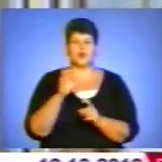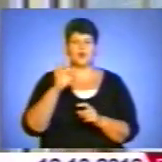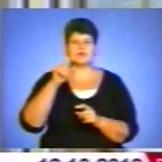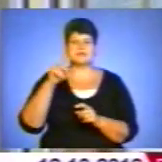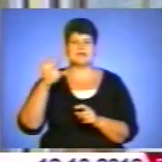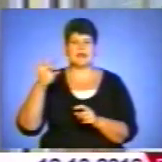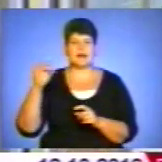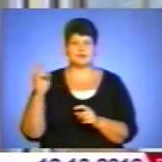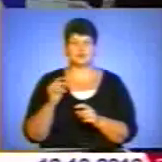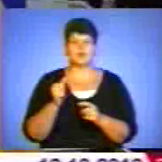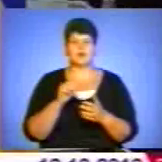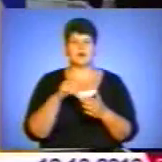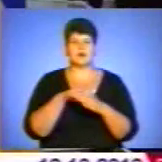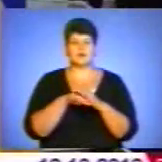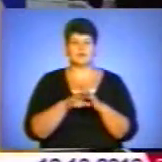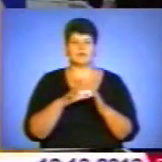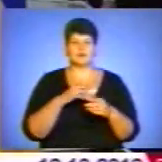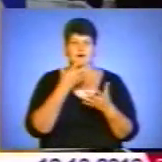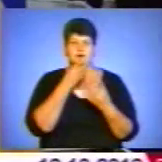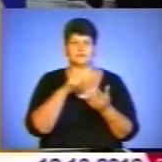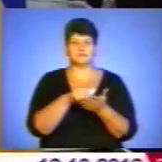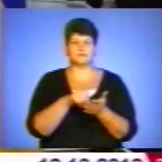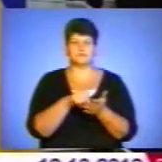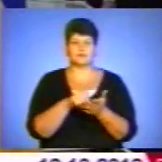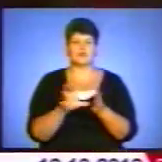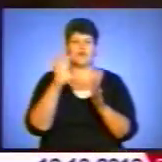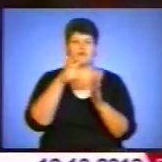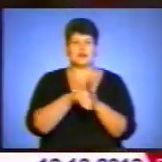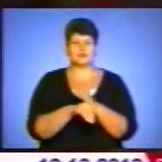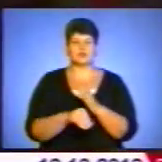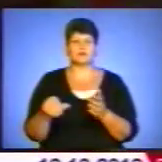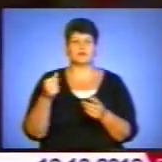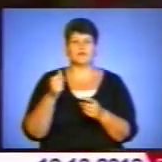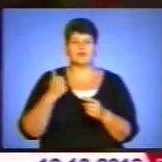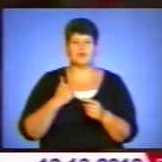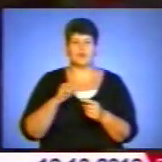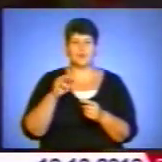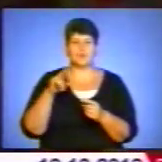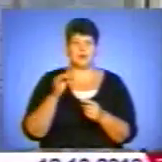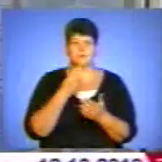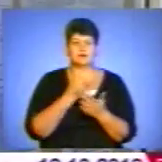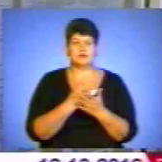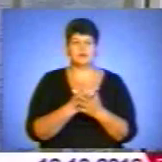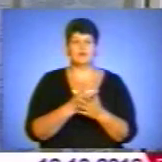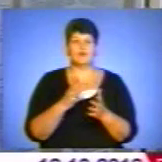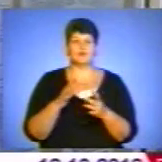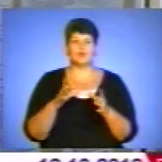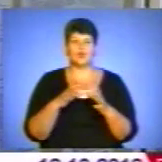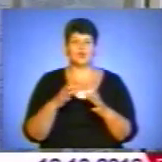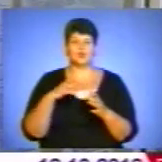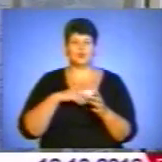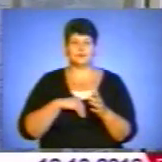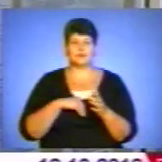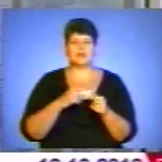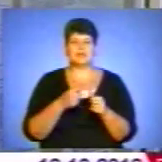сьогодні так гарно представлений. Про внесок воюків УПА говорили у виступах представники влади і духовенства. Від імені Тернопільської обласної